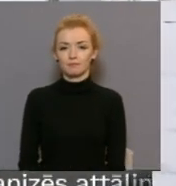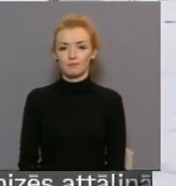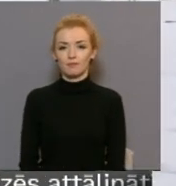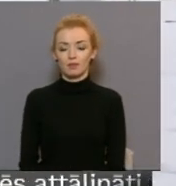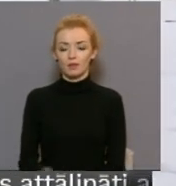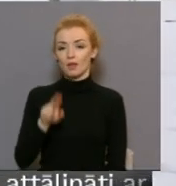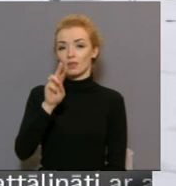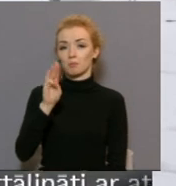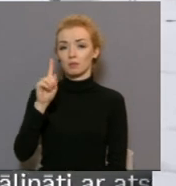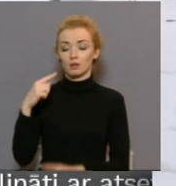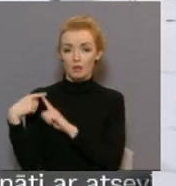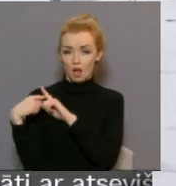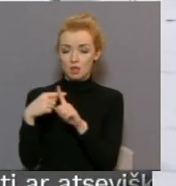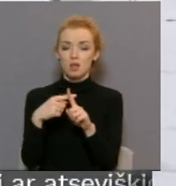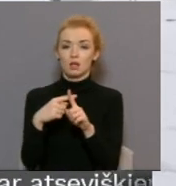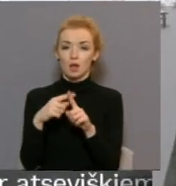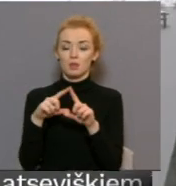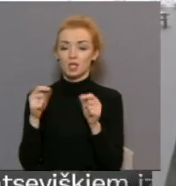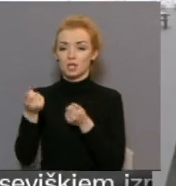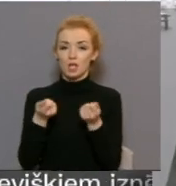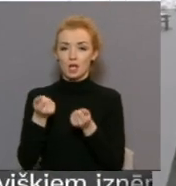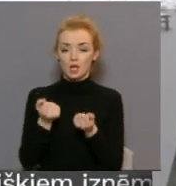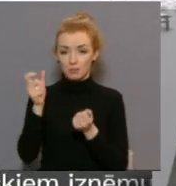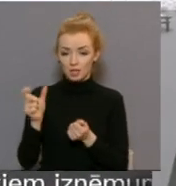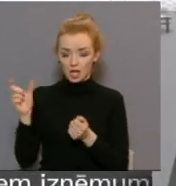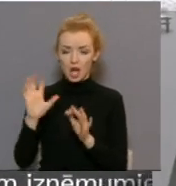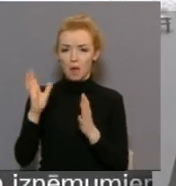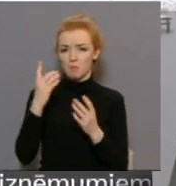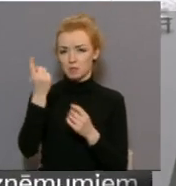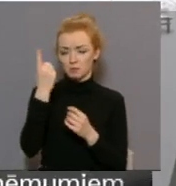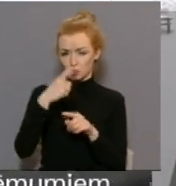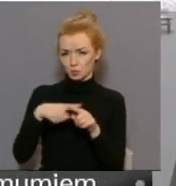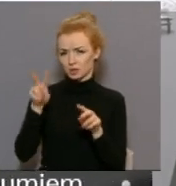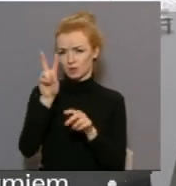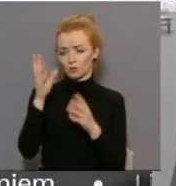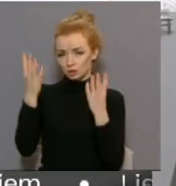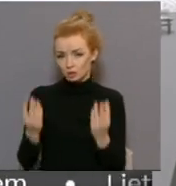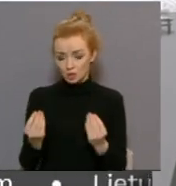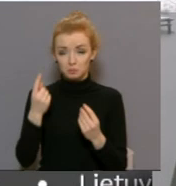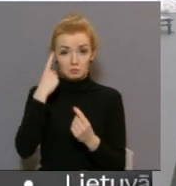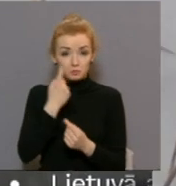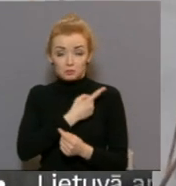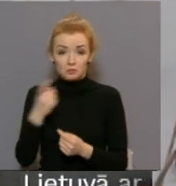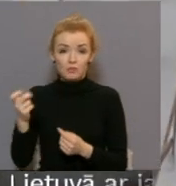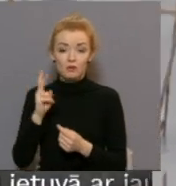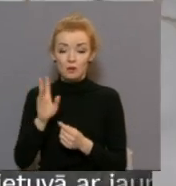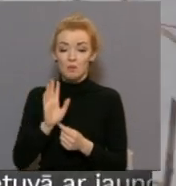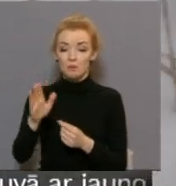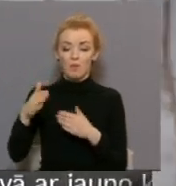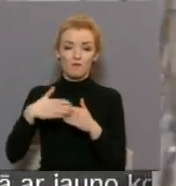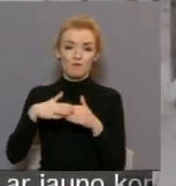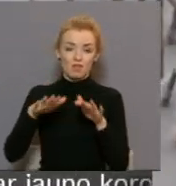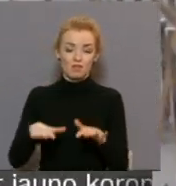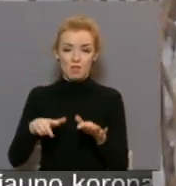Neatliekamās medicīniskās palīdzības dienas darbinieki pirmdien ap pusdiviem dienā saņēma informāciju, ka Grūbiņas centrā pie pilsdurpām vietējā